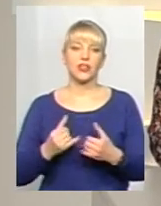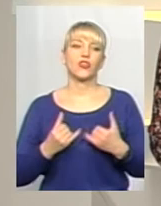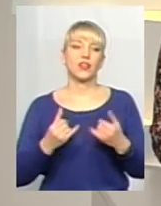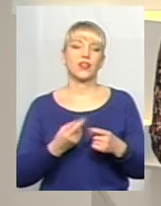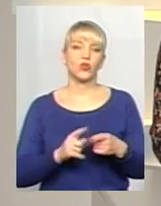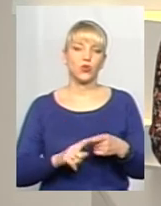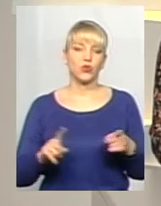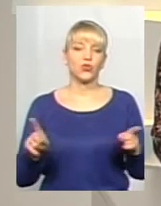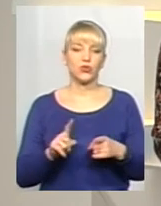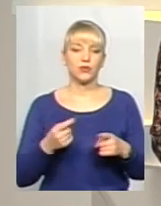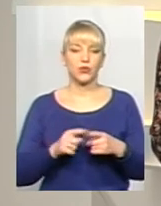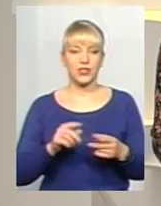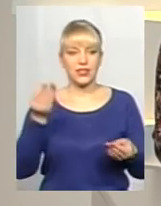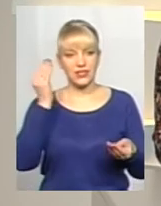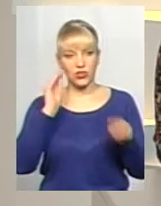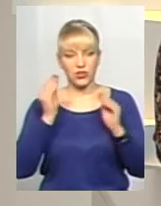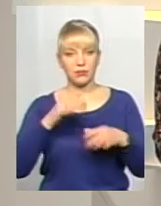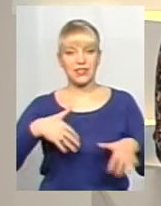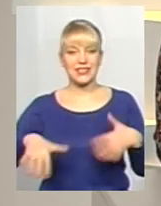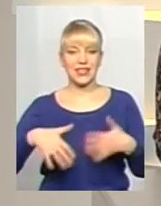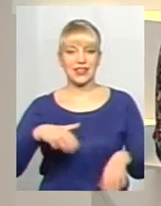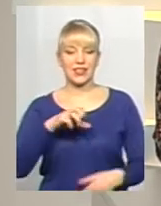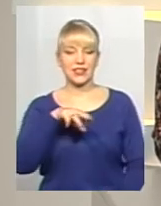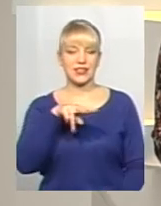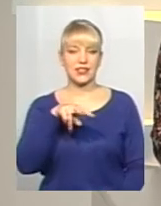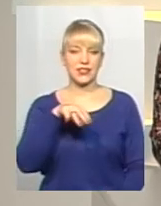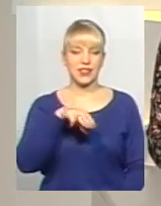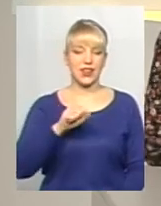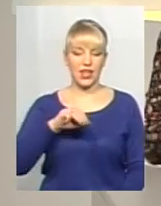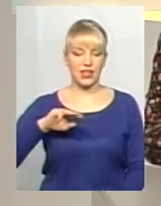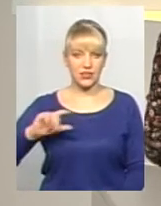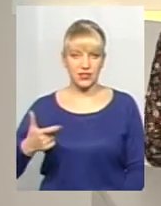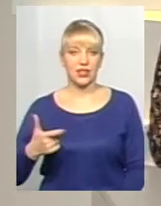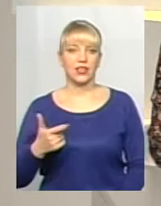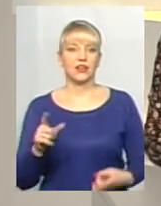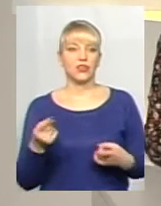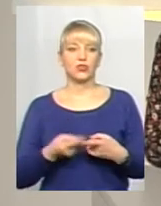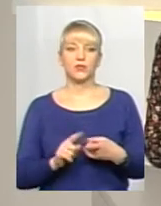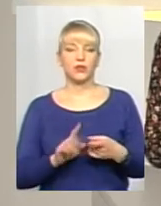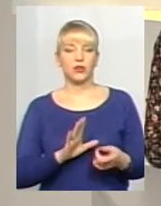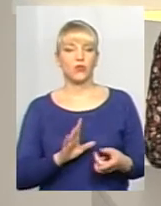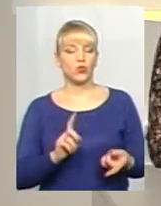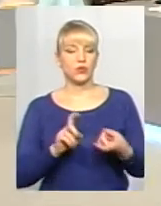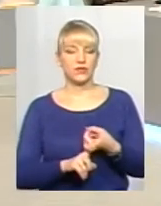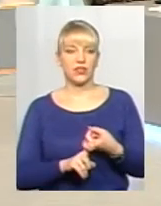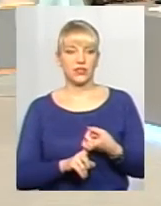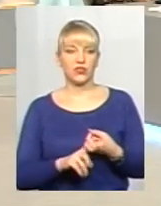оцей стереотип слабка стать все ж таки з ними не був пов'язаний?